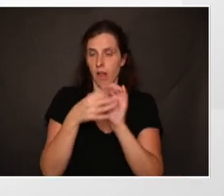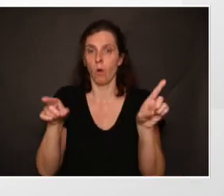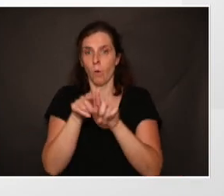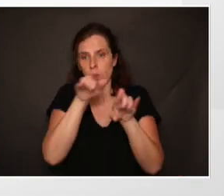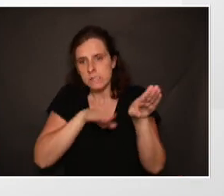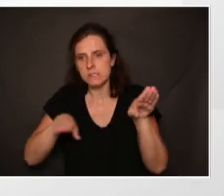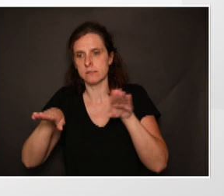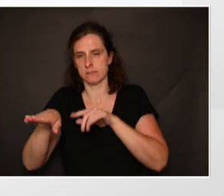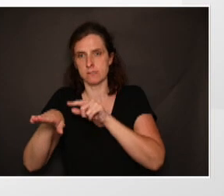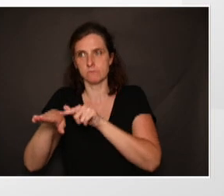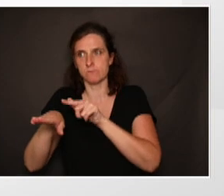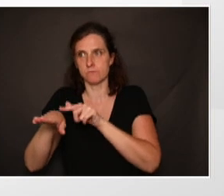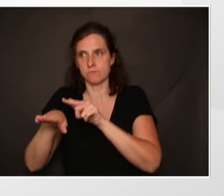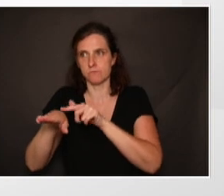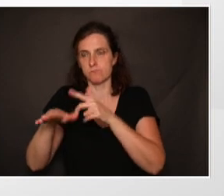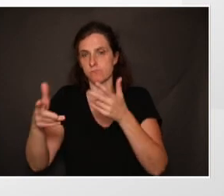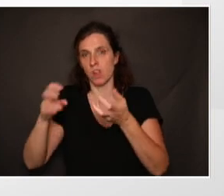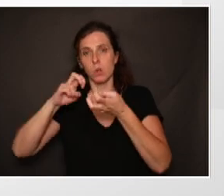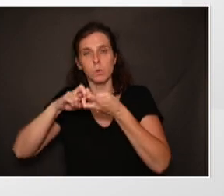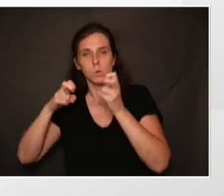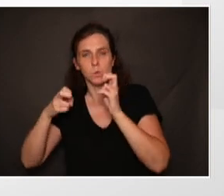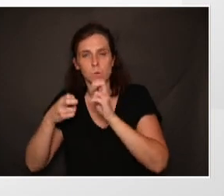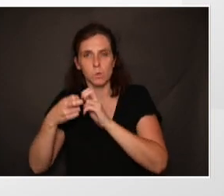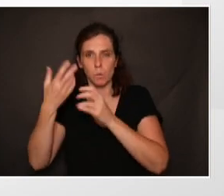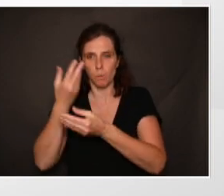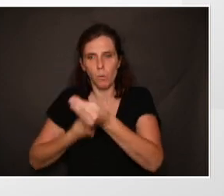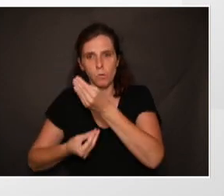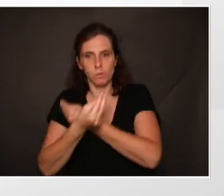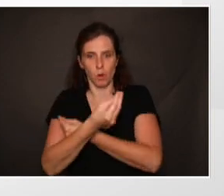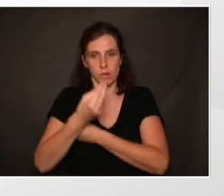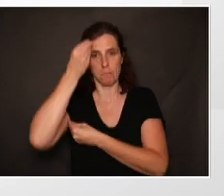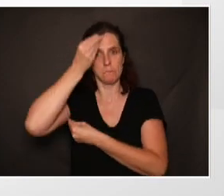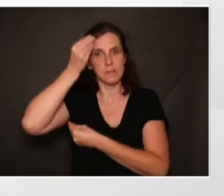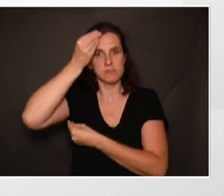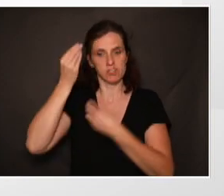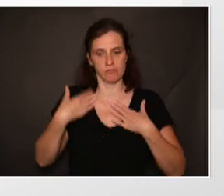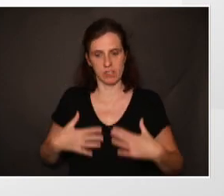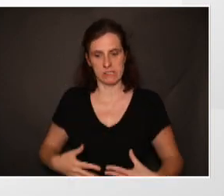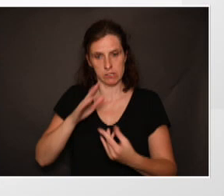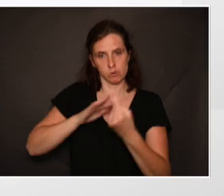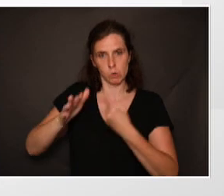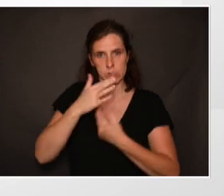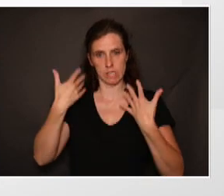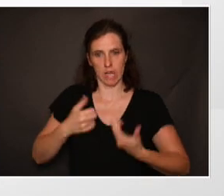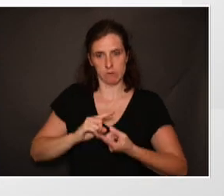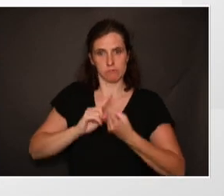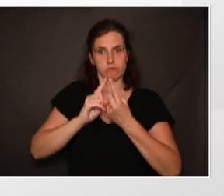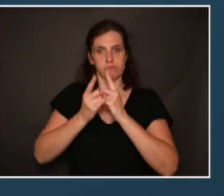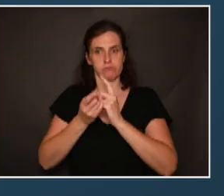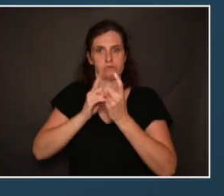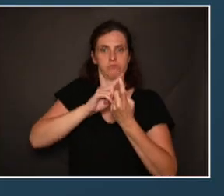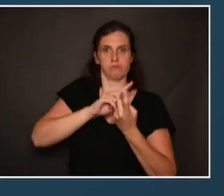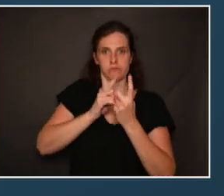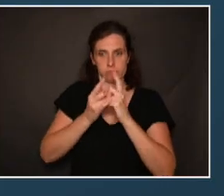également une structure qui va retentir sur l'état psychique, physique et sociale des personnes. Donc, c'est important